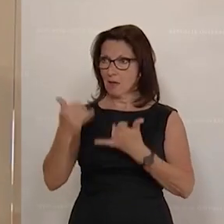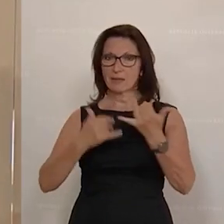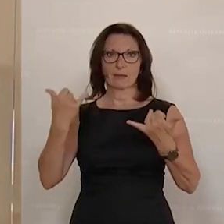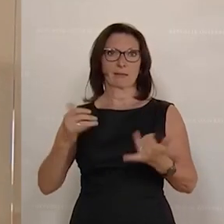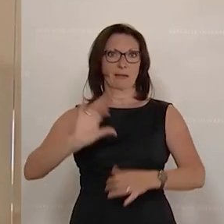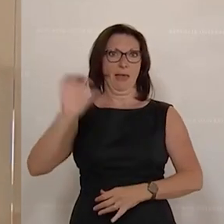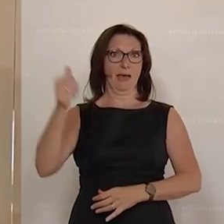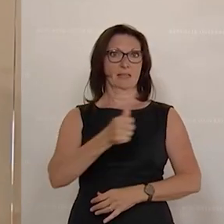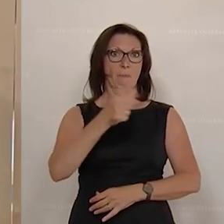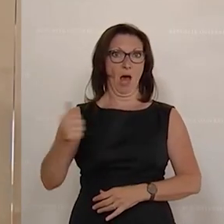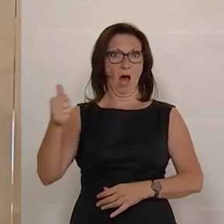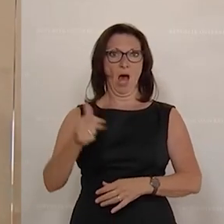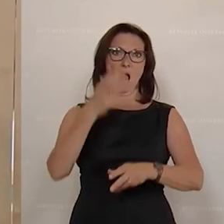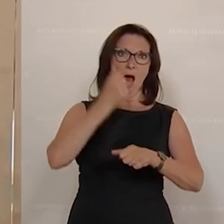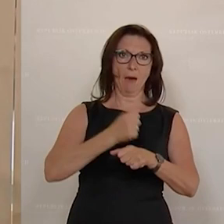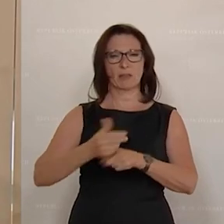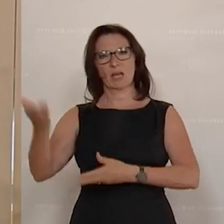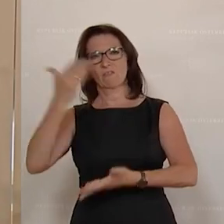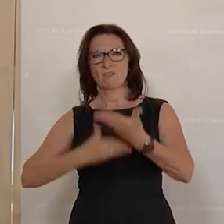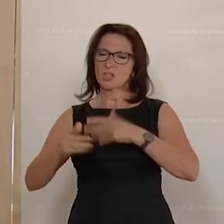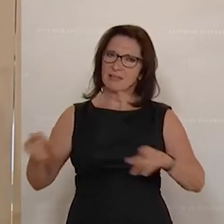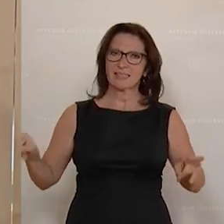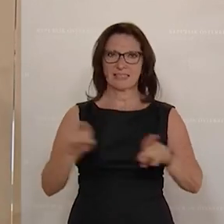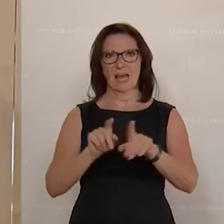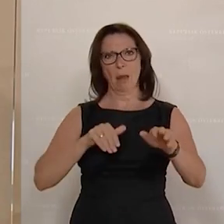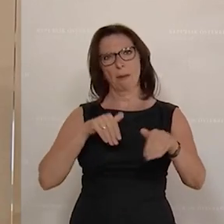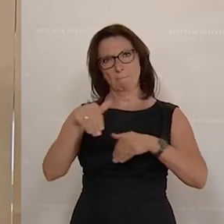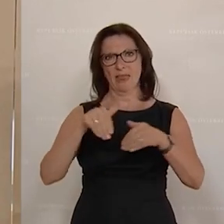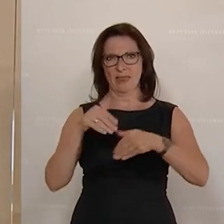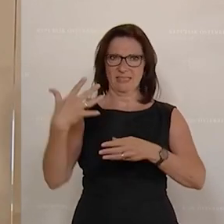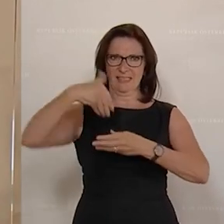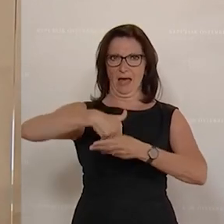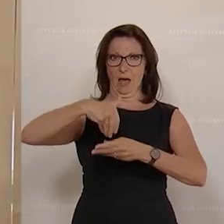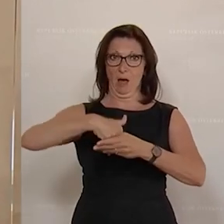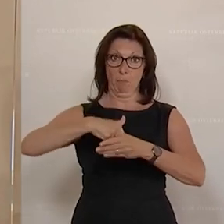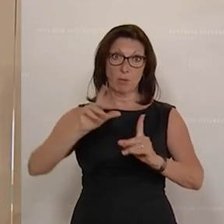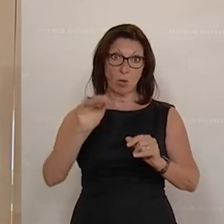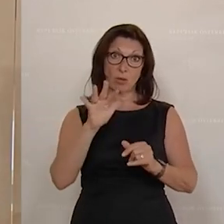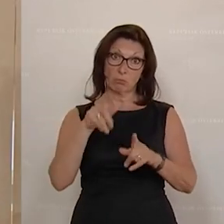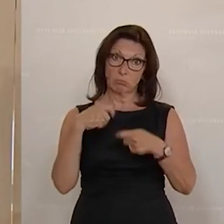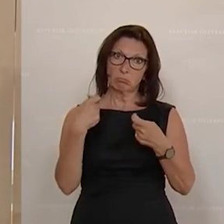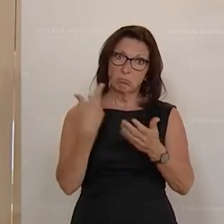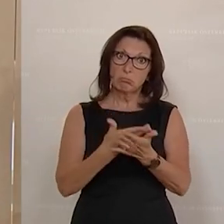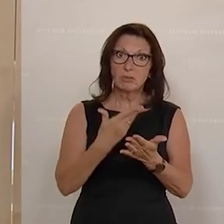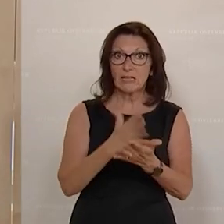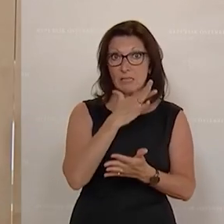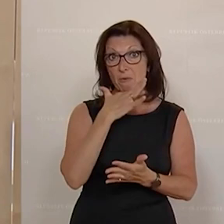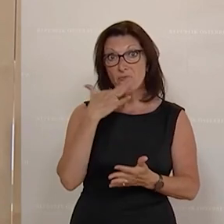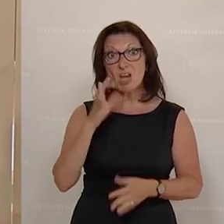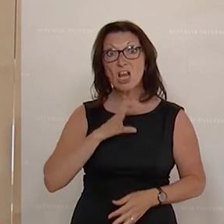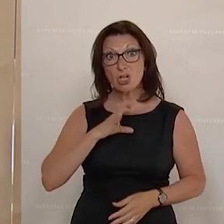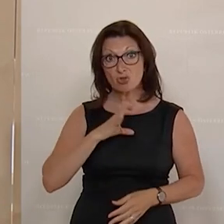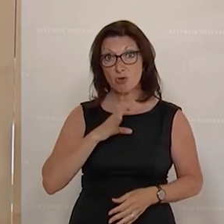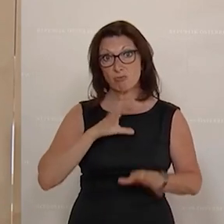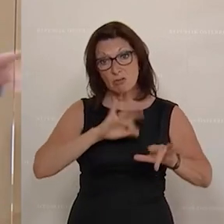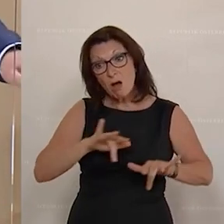Kompetenzen für Arbeit und Wirtschaft in einem Ministerium zusammen. Und das bietet eine Reihe von Chancen, die nicht ungenützt gelassen